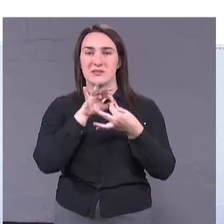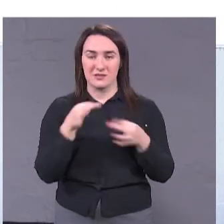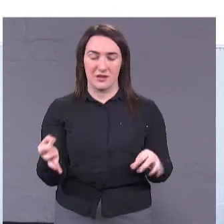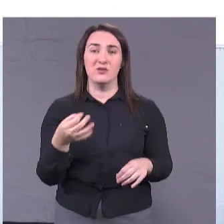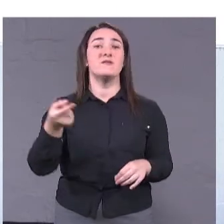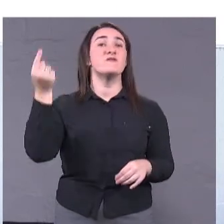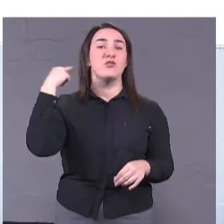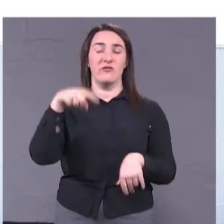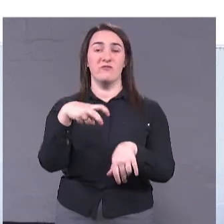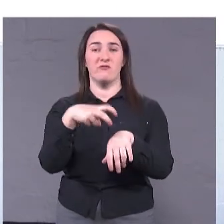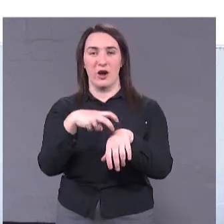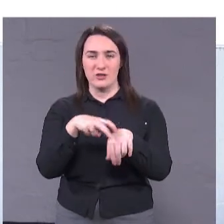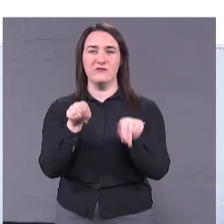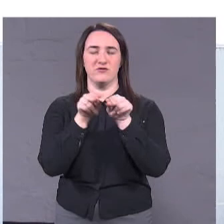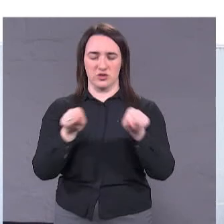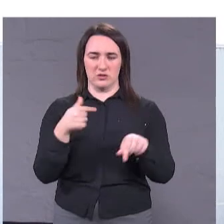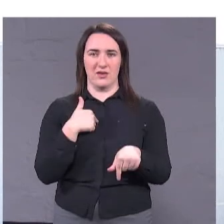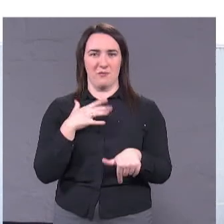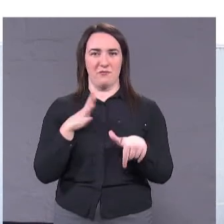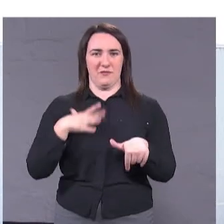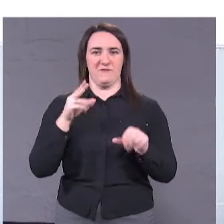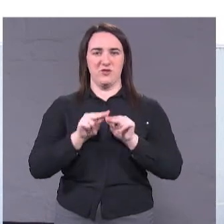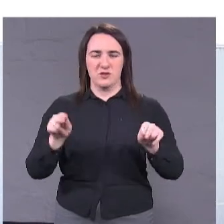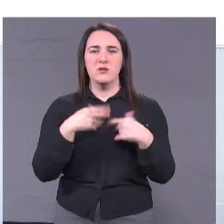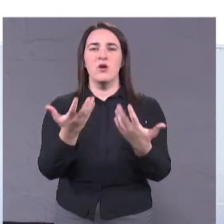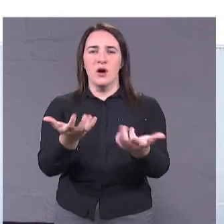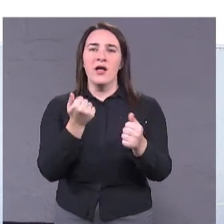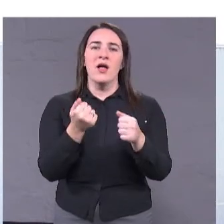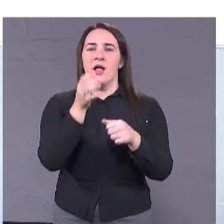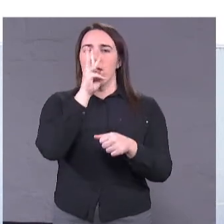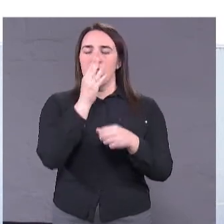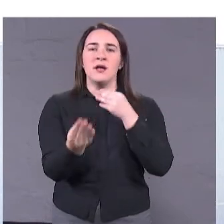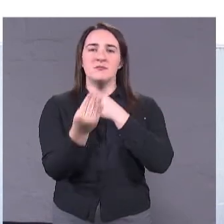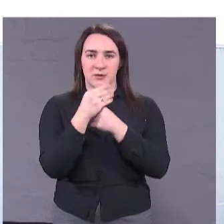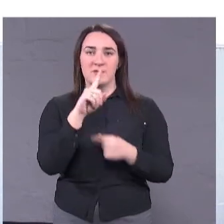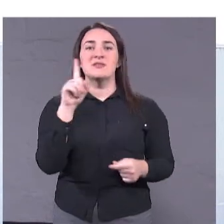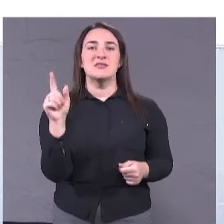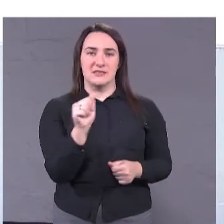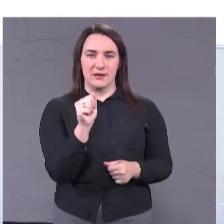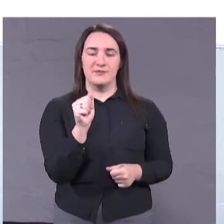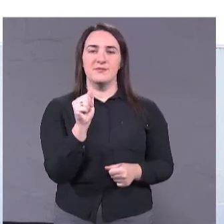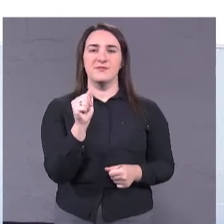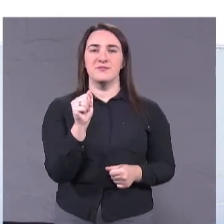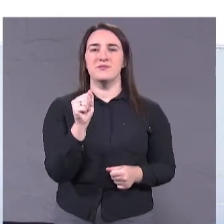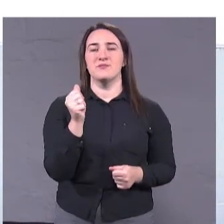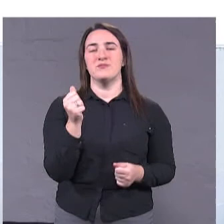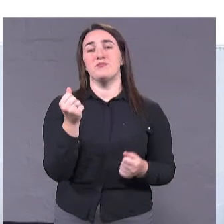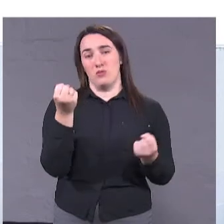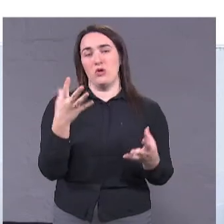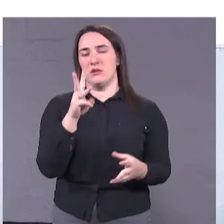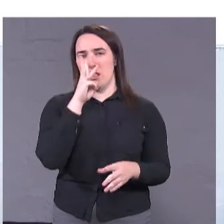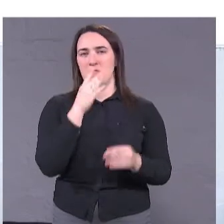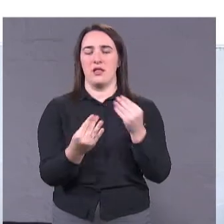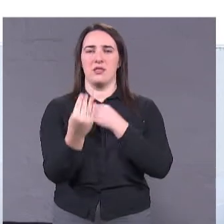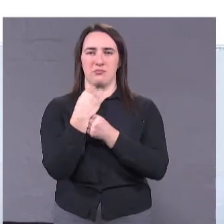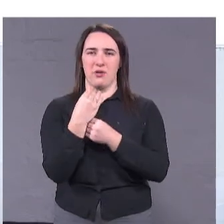врачи, учителя, я будучи учителем, почав надбавку за... за просто надбавку... Я вчитель,